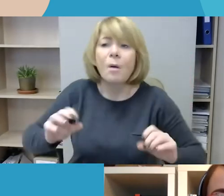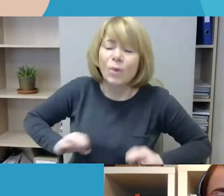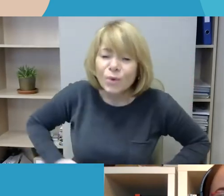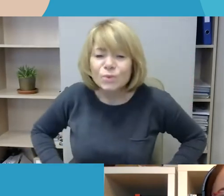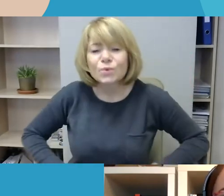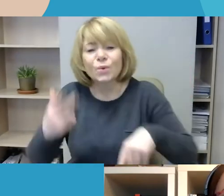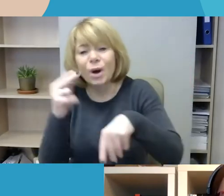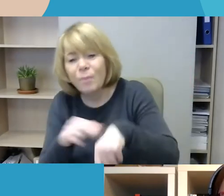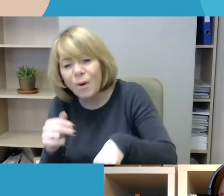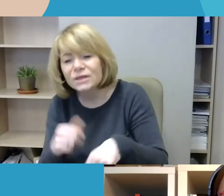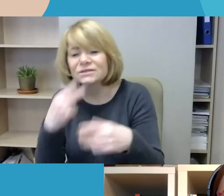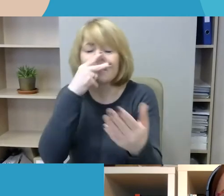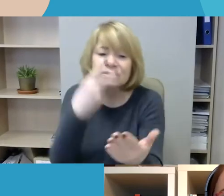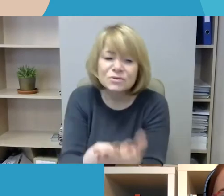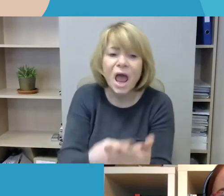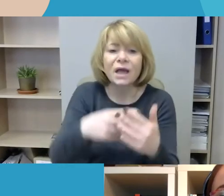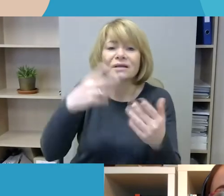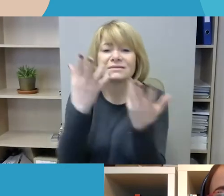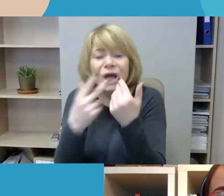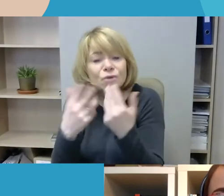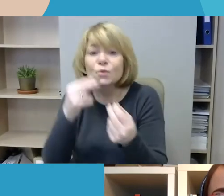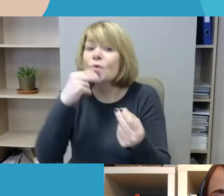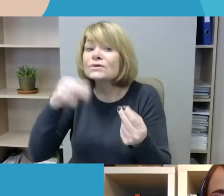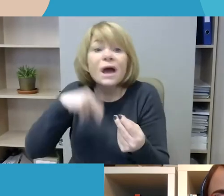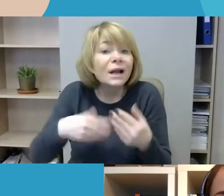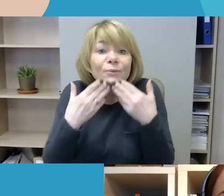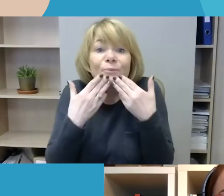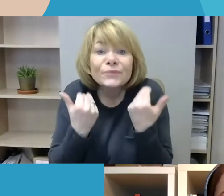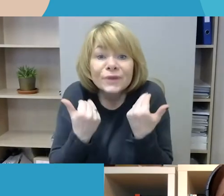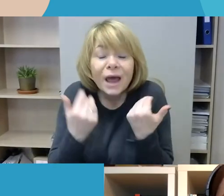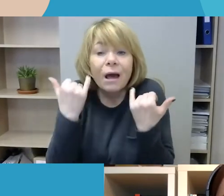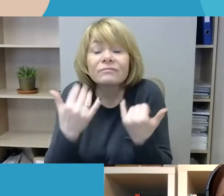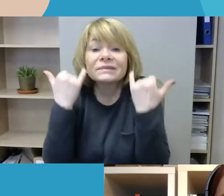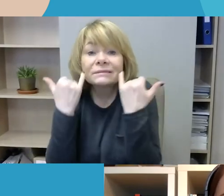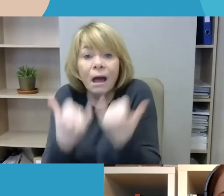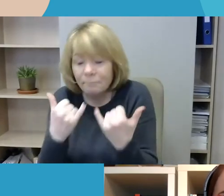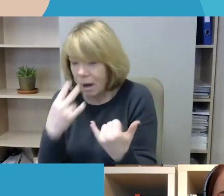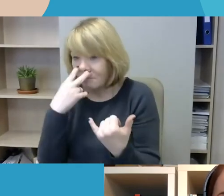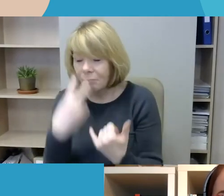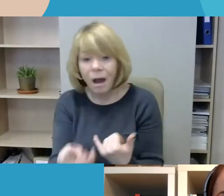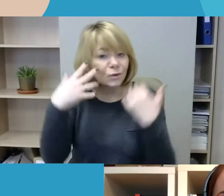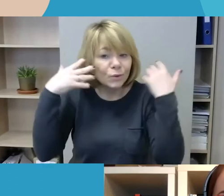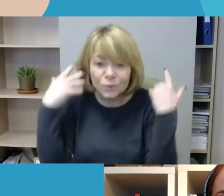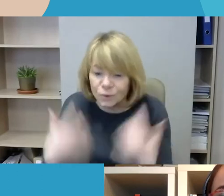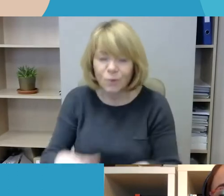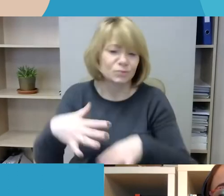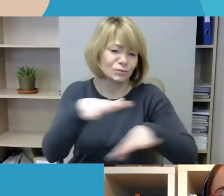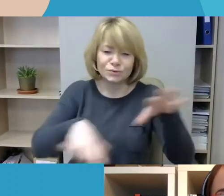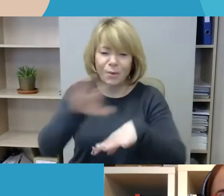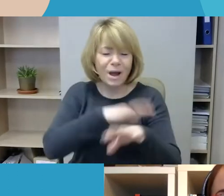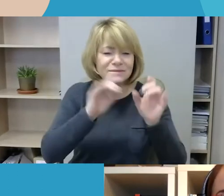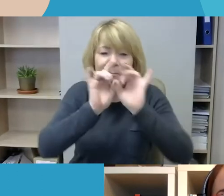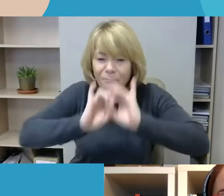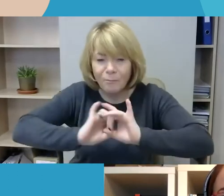pasižiūrėkite skaičius nėra nusikaltimų. Tai dabar mes matome visiškai kitą lygimenį, kaip policija sako, mes suprantame,